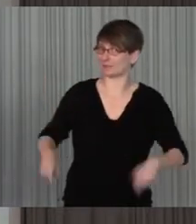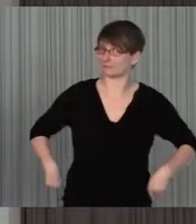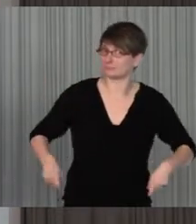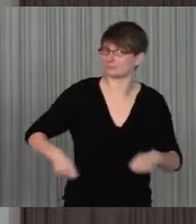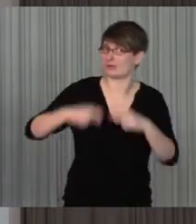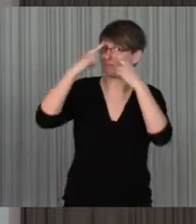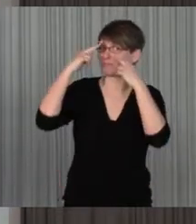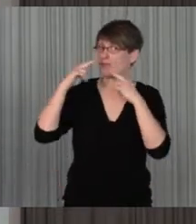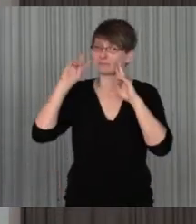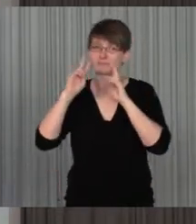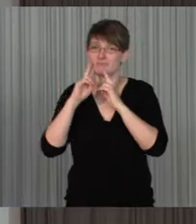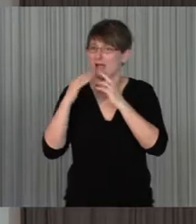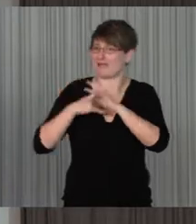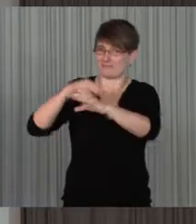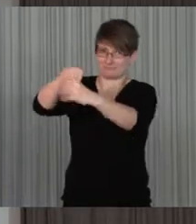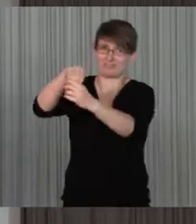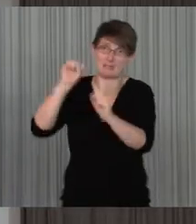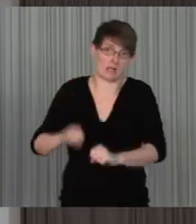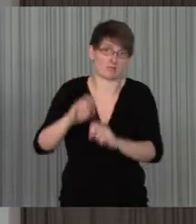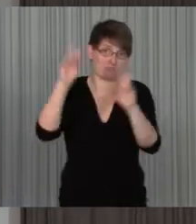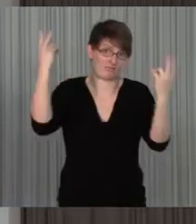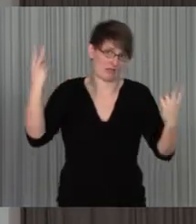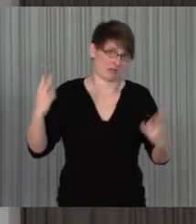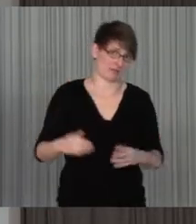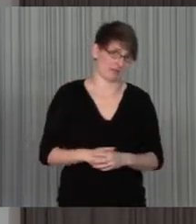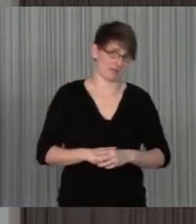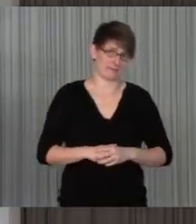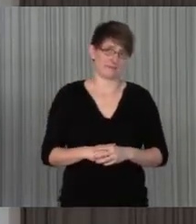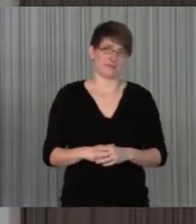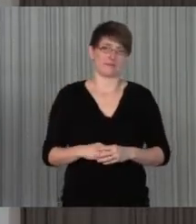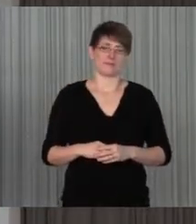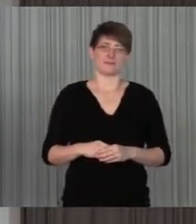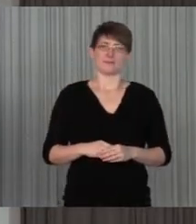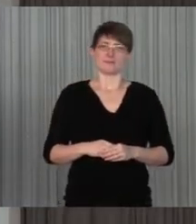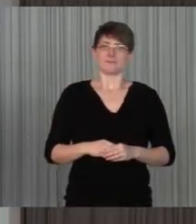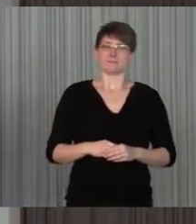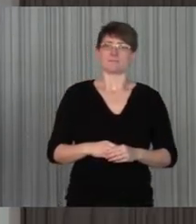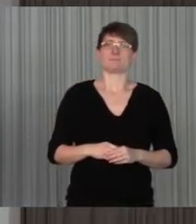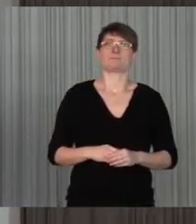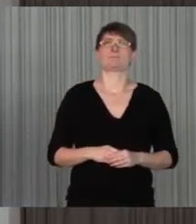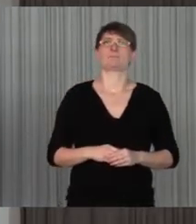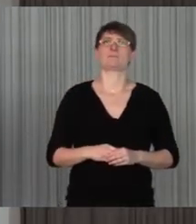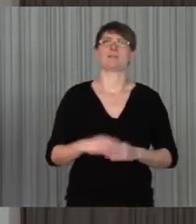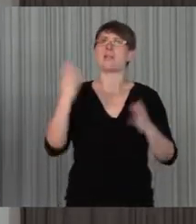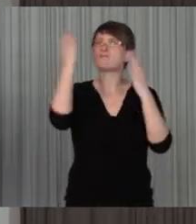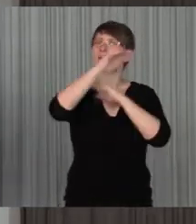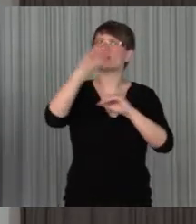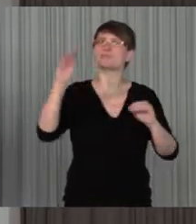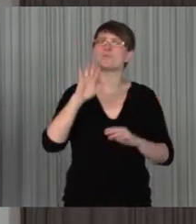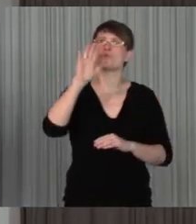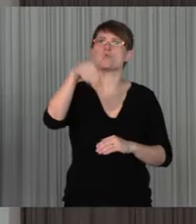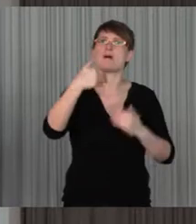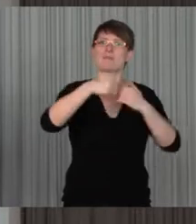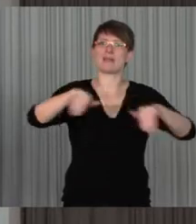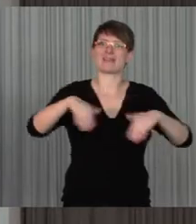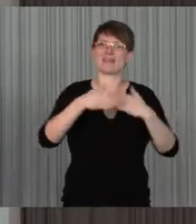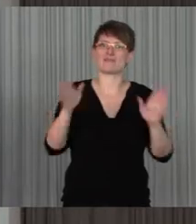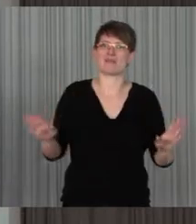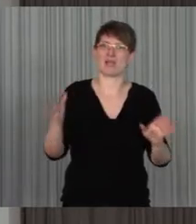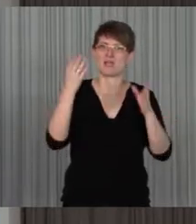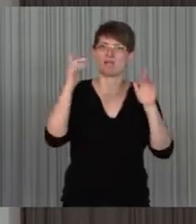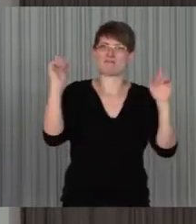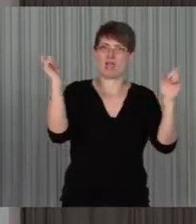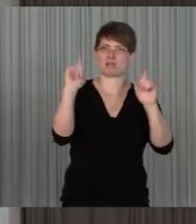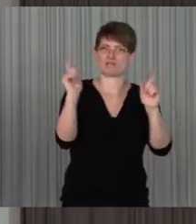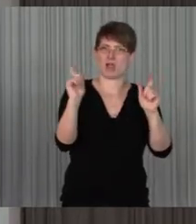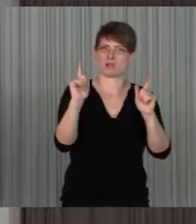Barrieren in den Medien, achso, zu barrierefreien Veranstaltungen und sowas finden Sie ganz viele Informationen, das wissen Sie wahrscheinlich ja